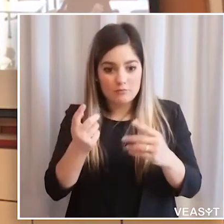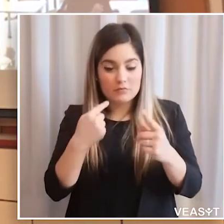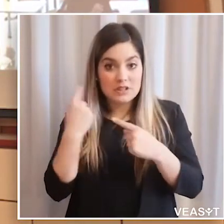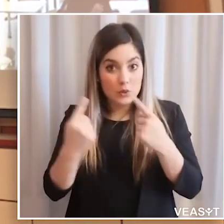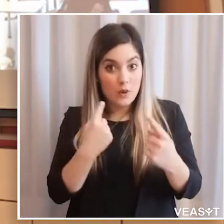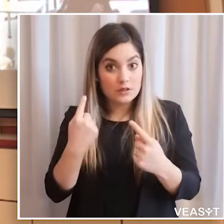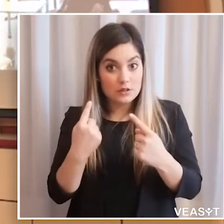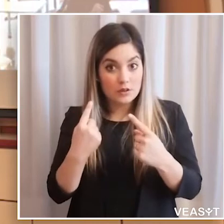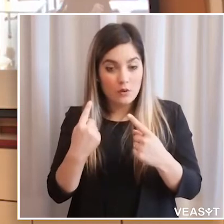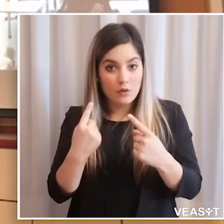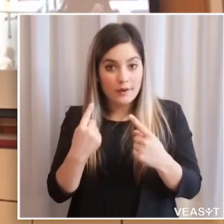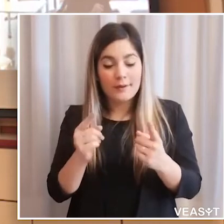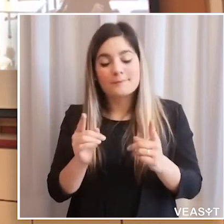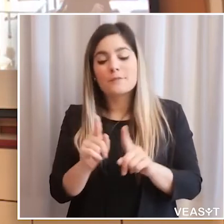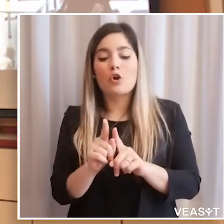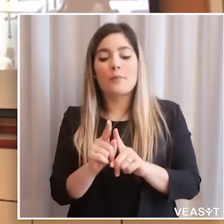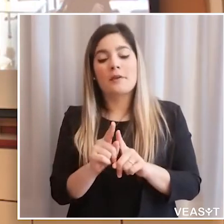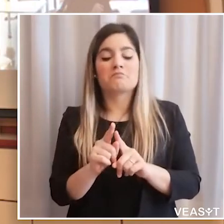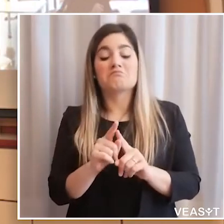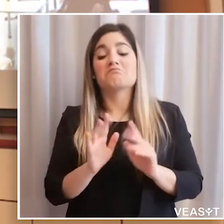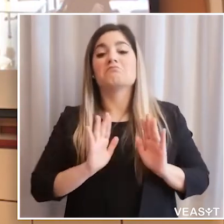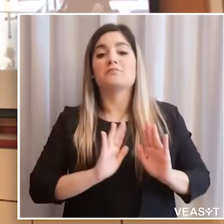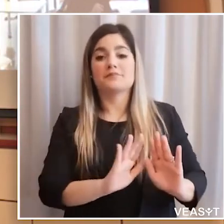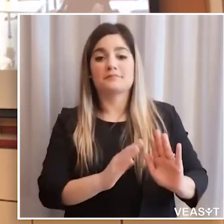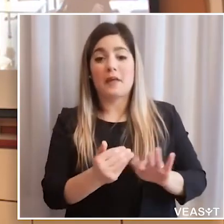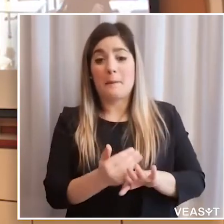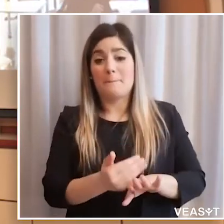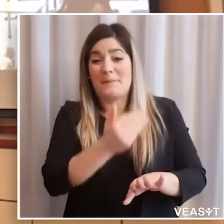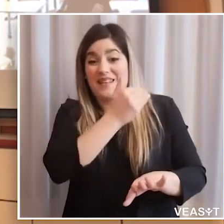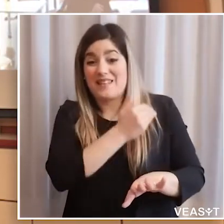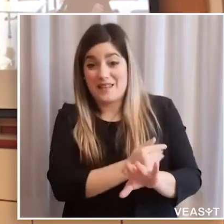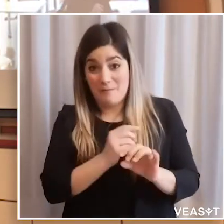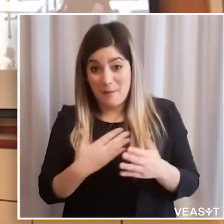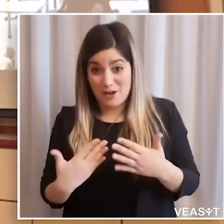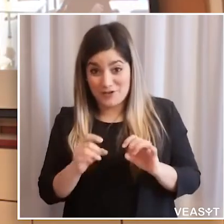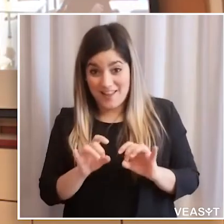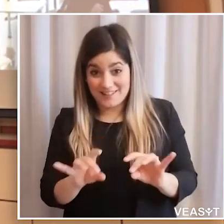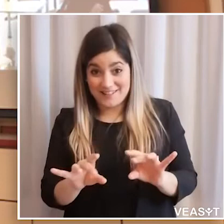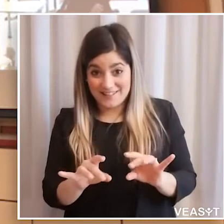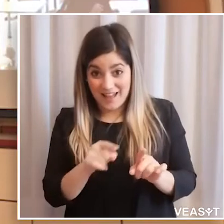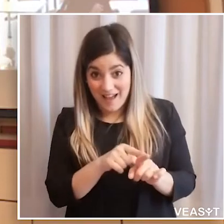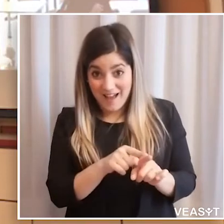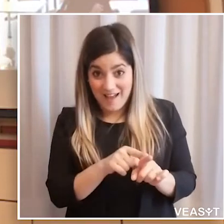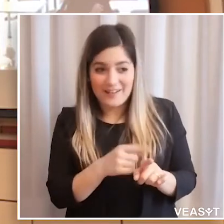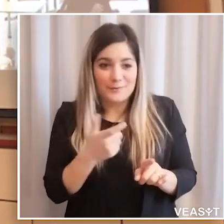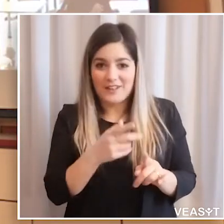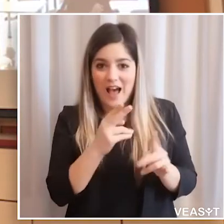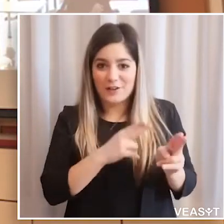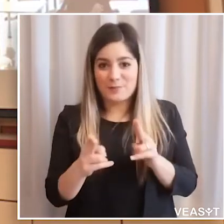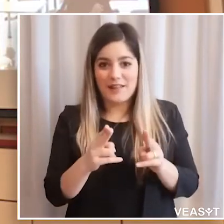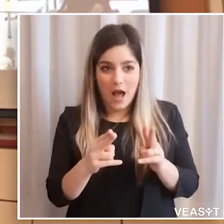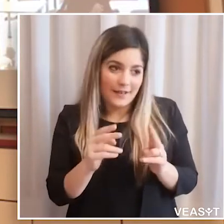distanziamenti e anche lì quando abbiamo trovato la situazione, era una situazione che era stata messa lì pre-Covid,